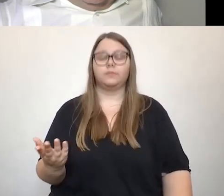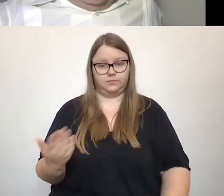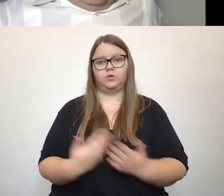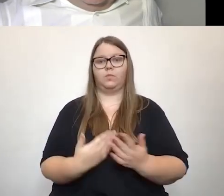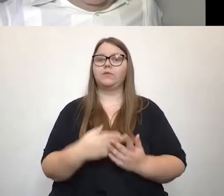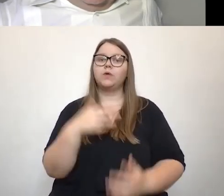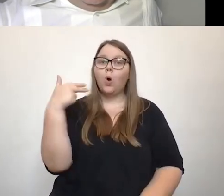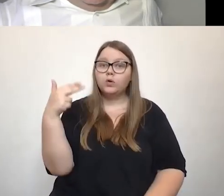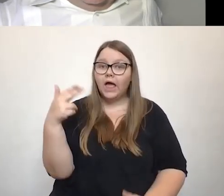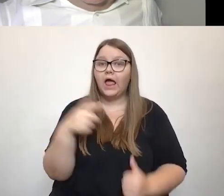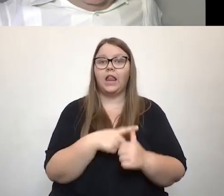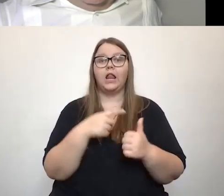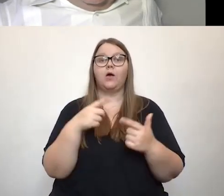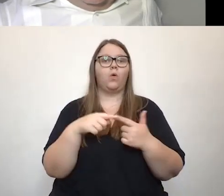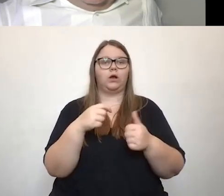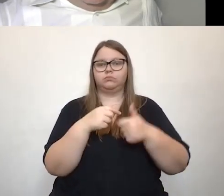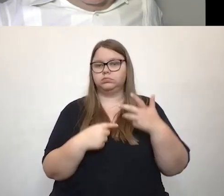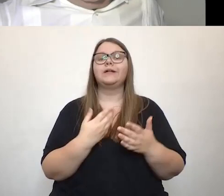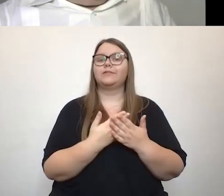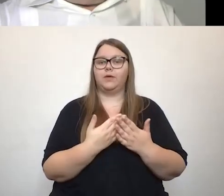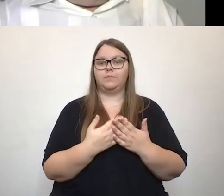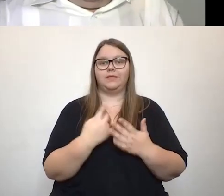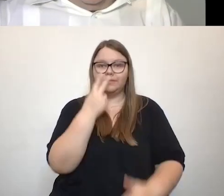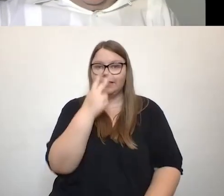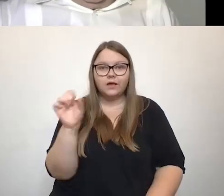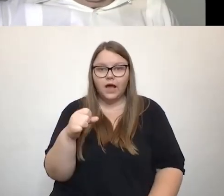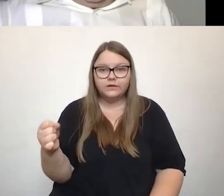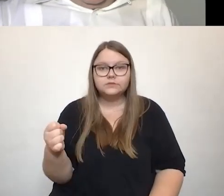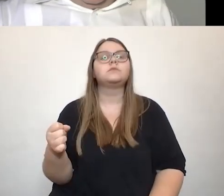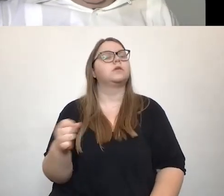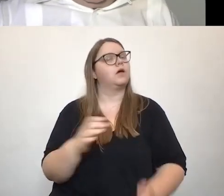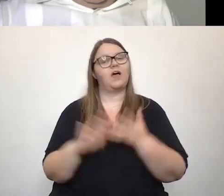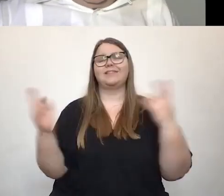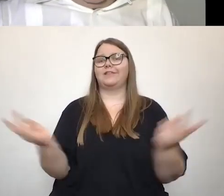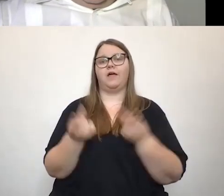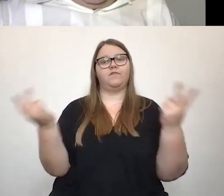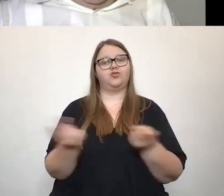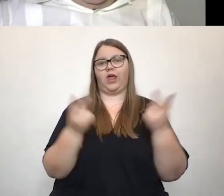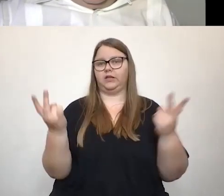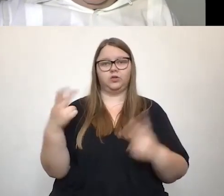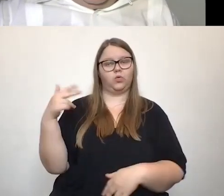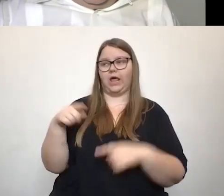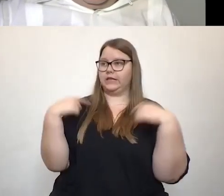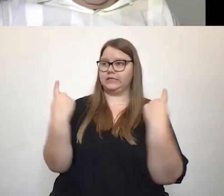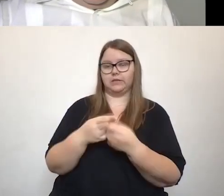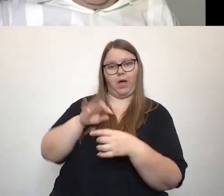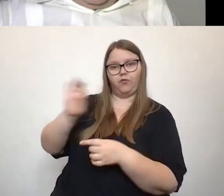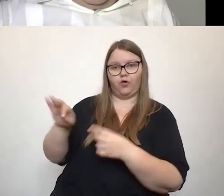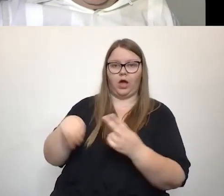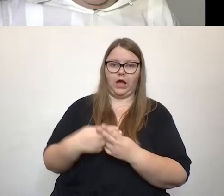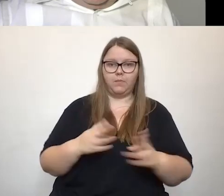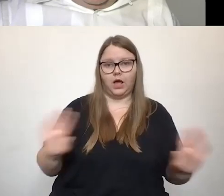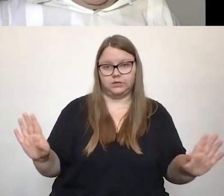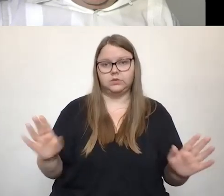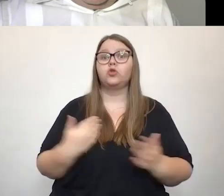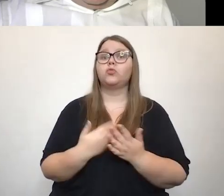Hotels, ganz selbstverständlich für jemanden, der nicht sieht, Hotelzimmer, also gibt es nach fühlbare, also im Brei